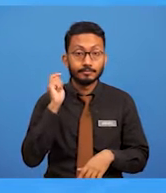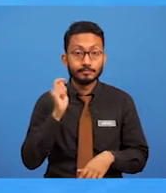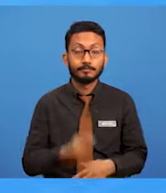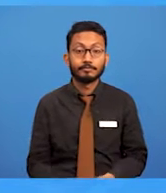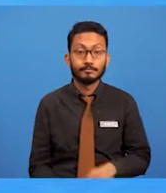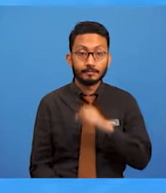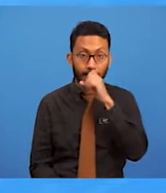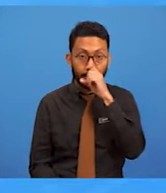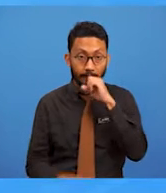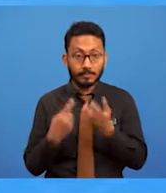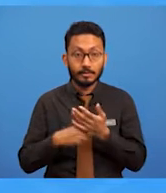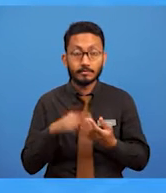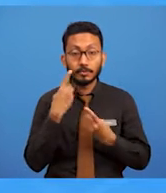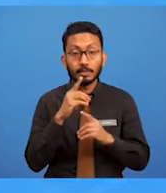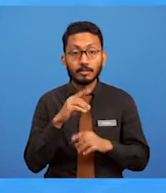Apakah jawapannya?